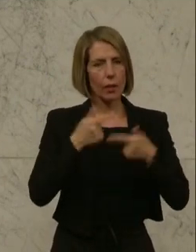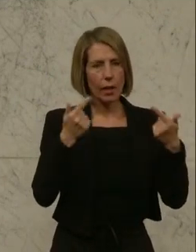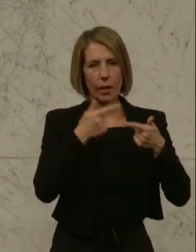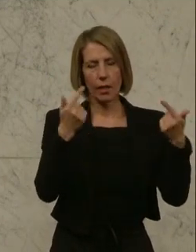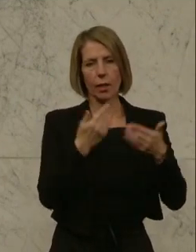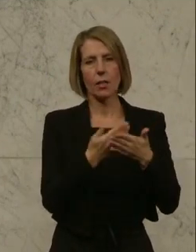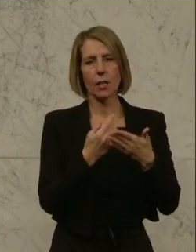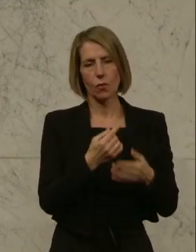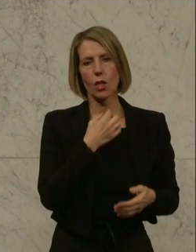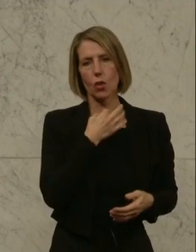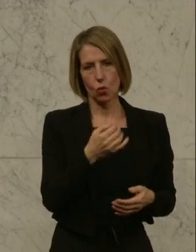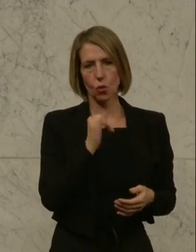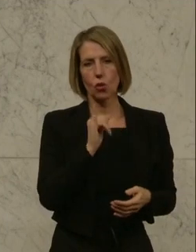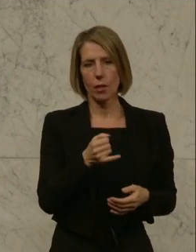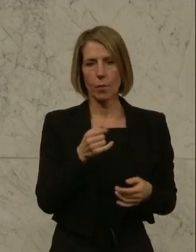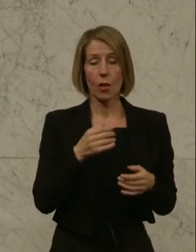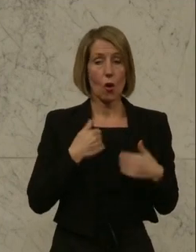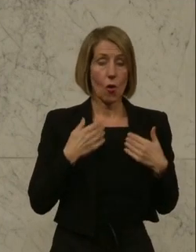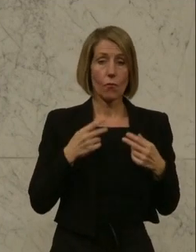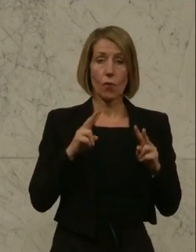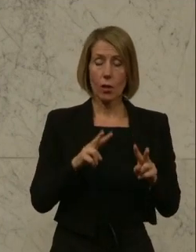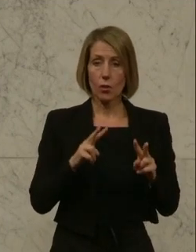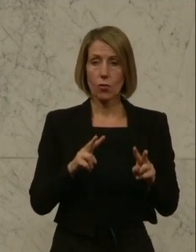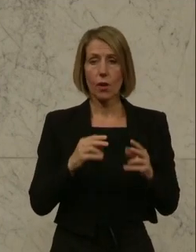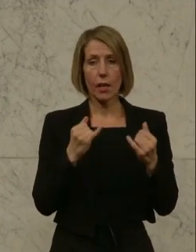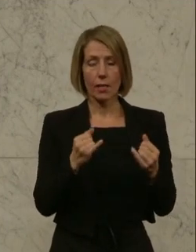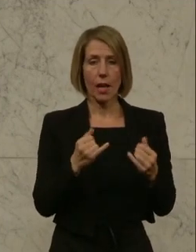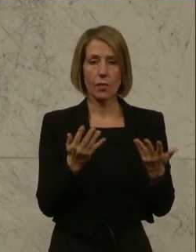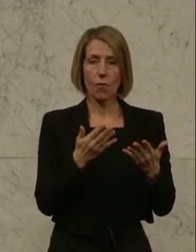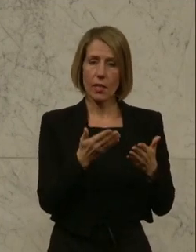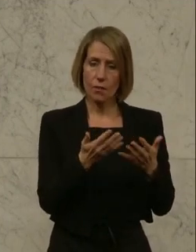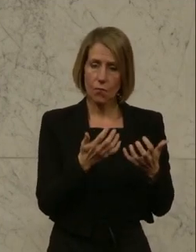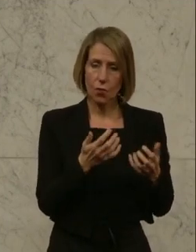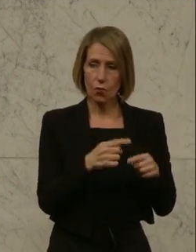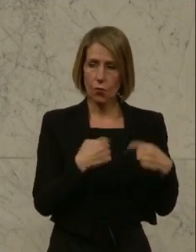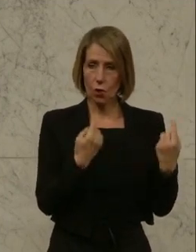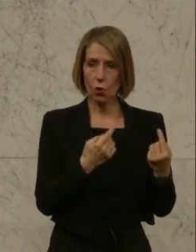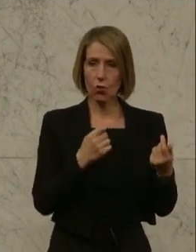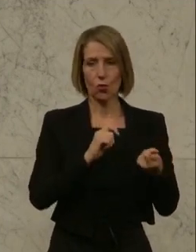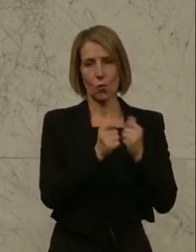stimmen daher zu und freuen uns, dass hier in Wirklichkeit auch Anliegen, die uns immer wichtig waren, umgesetzt wurden.